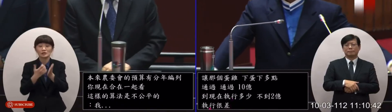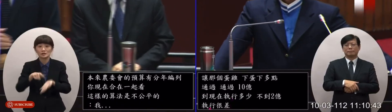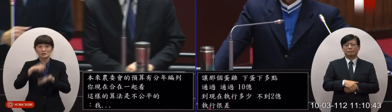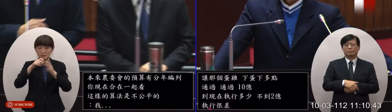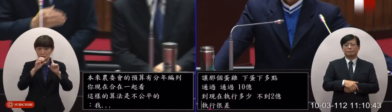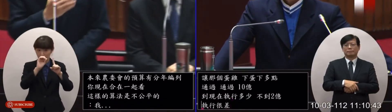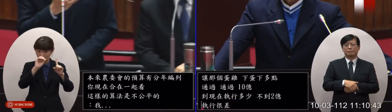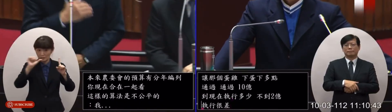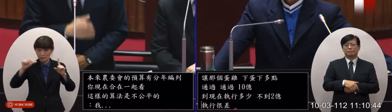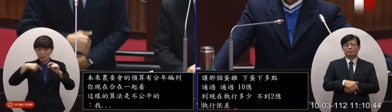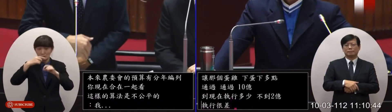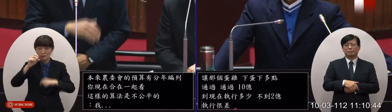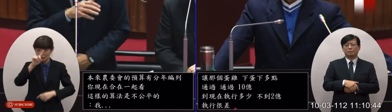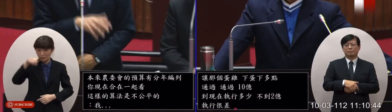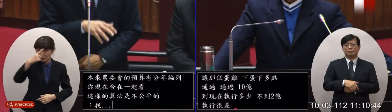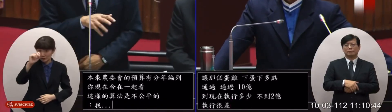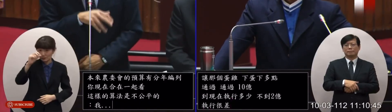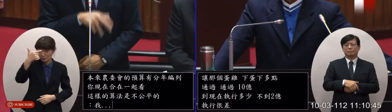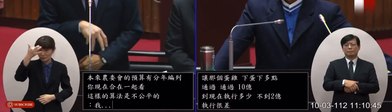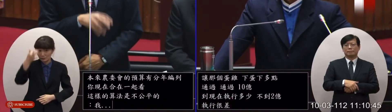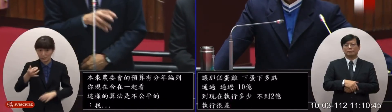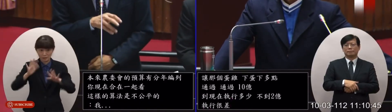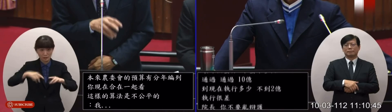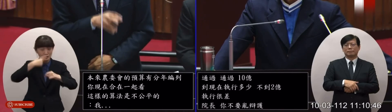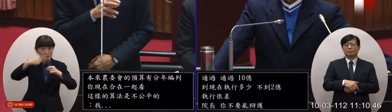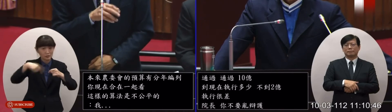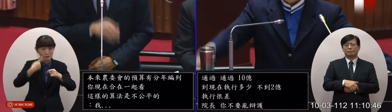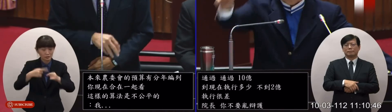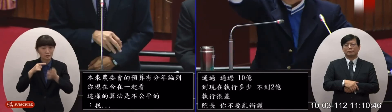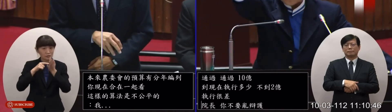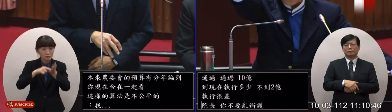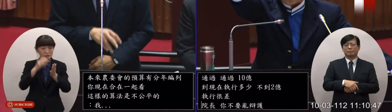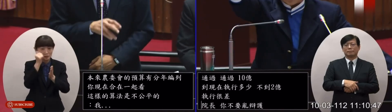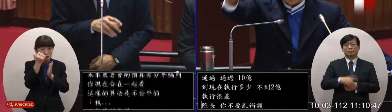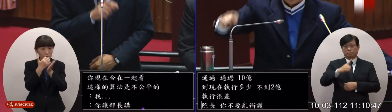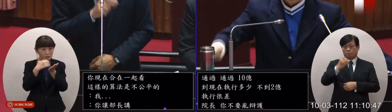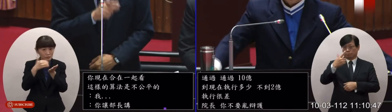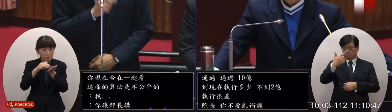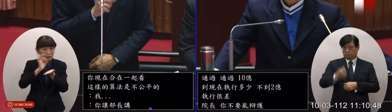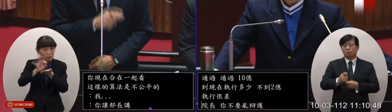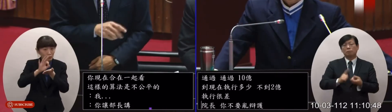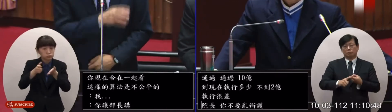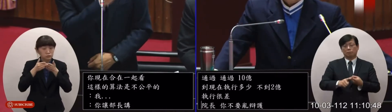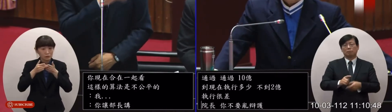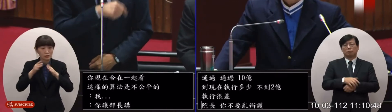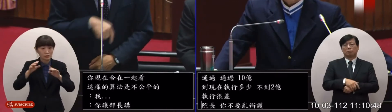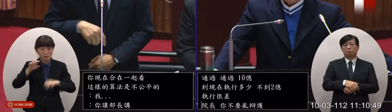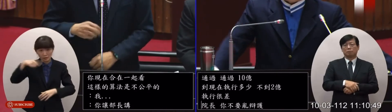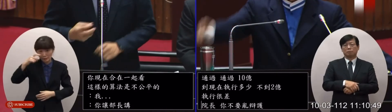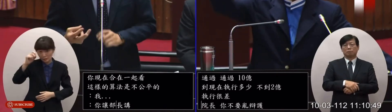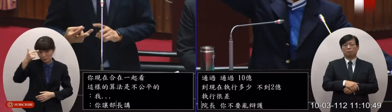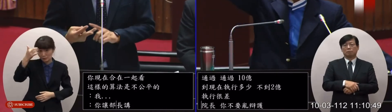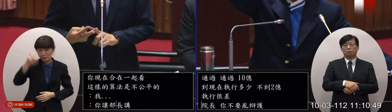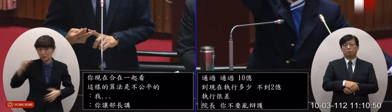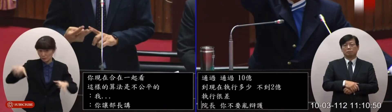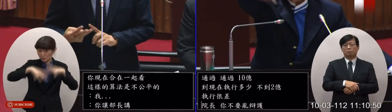6億是整個的一個今年度要執行的特別預算106啊對106億是整